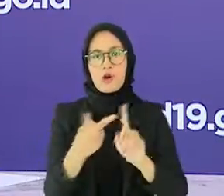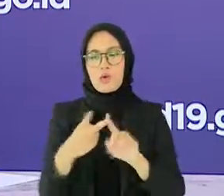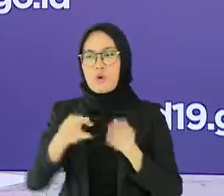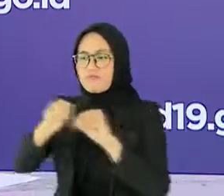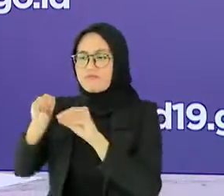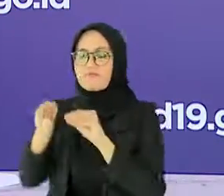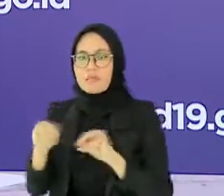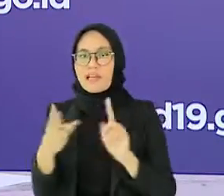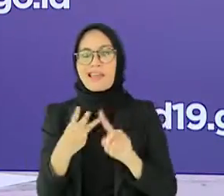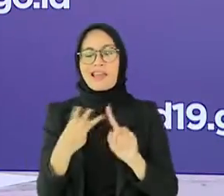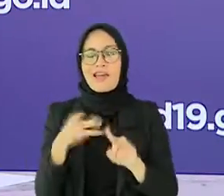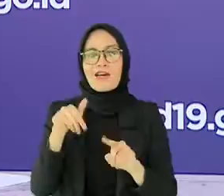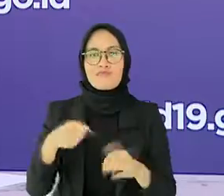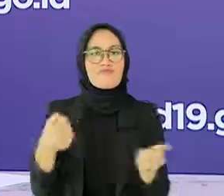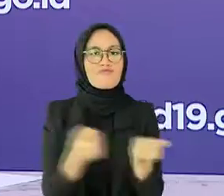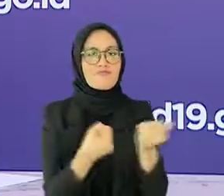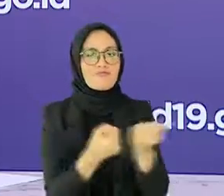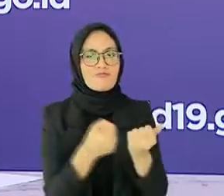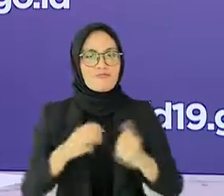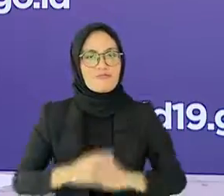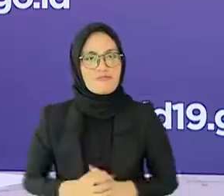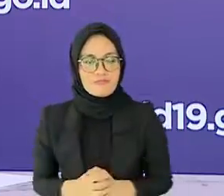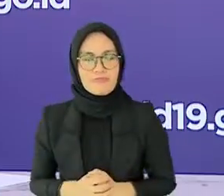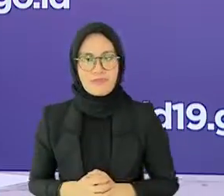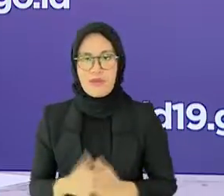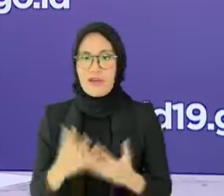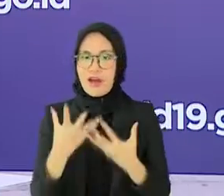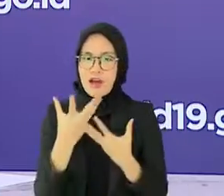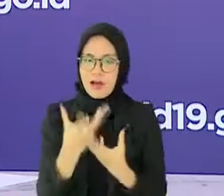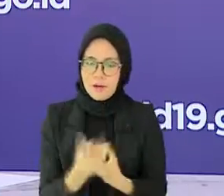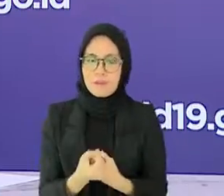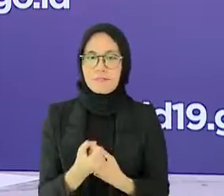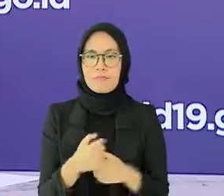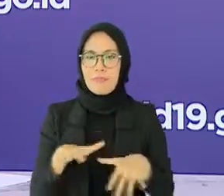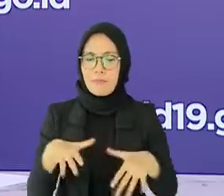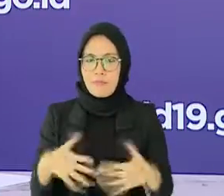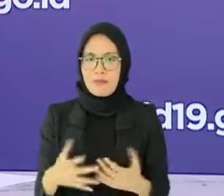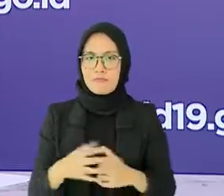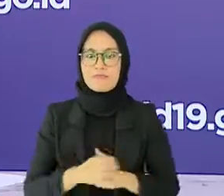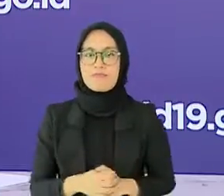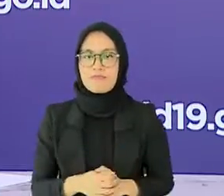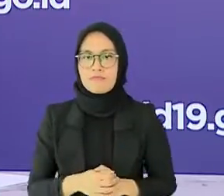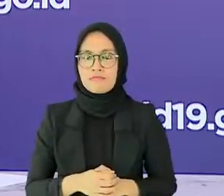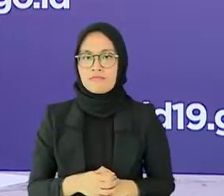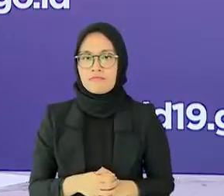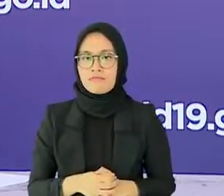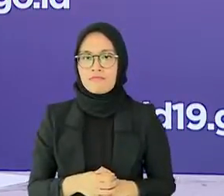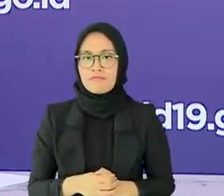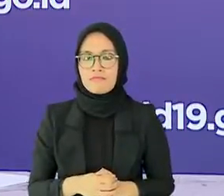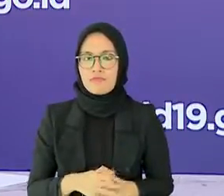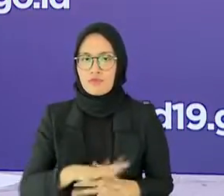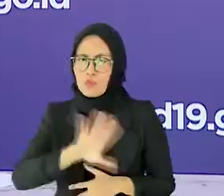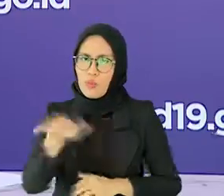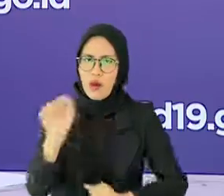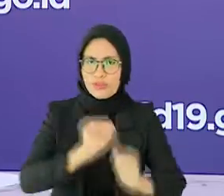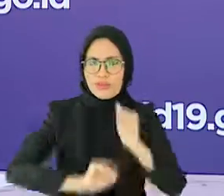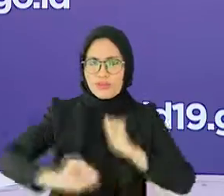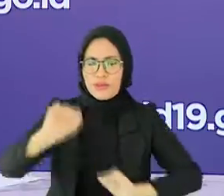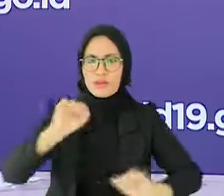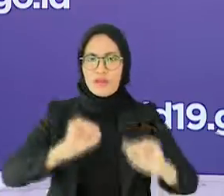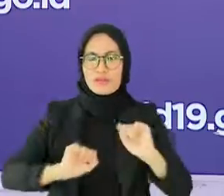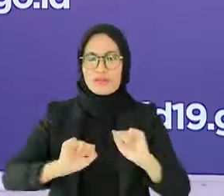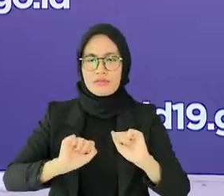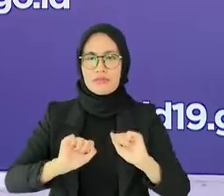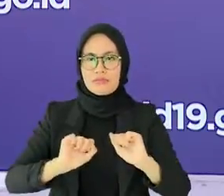pendukung diharapkan gambaran mengenai apa yang harus kita perhatikan dalam menjalankan aktivitas dengan